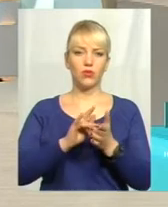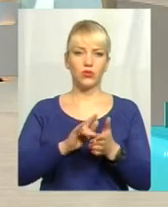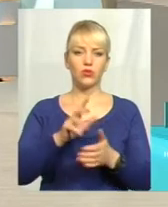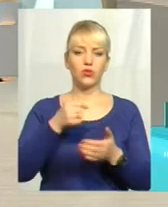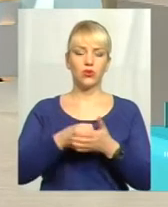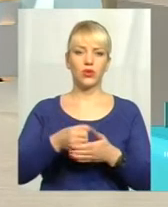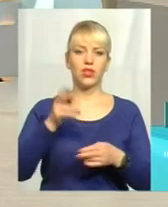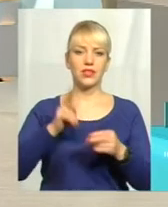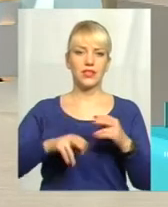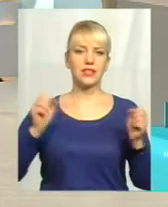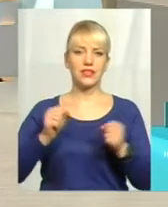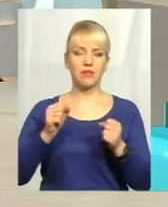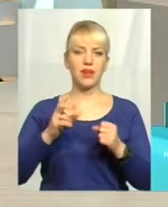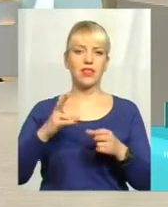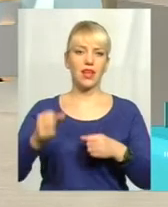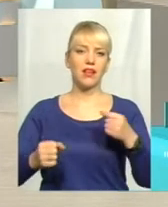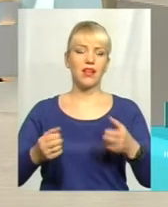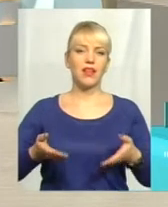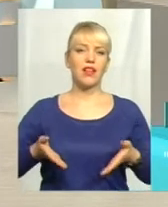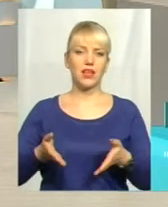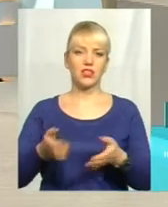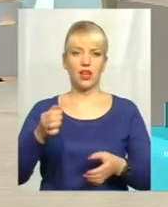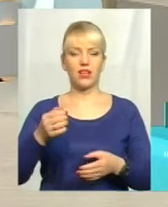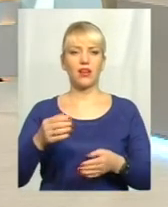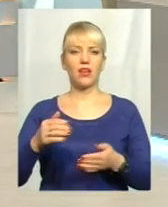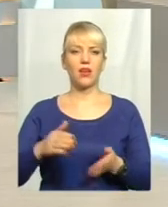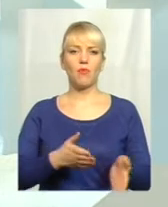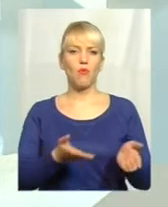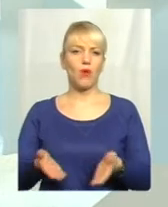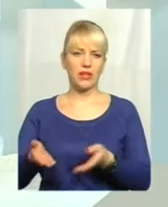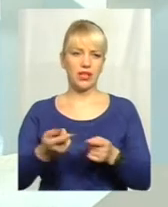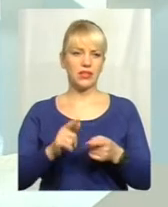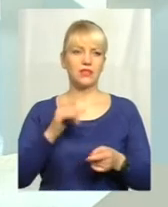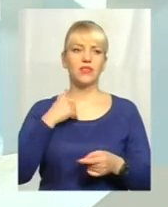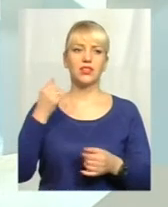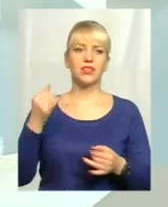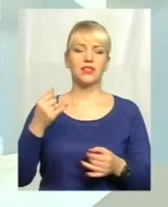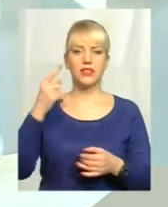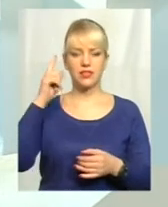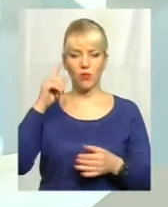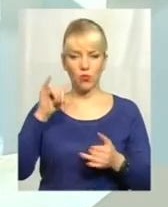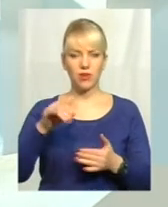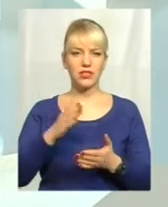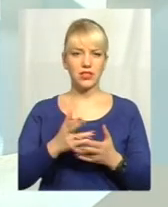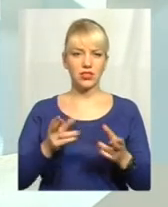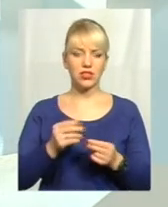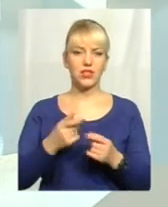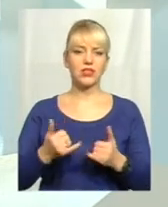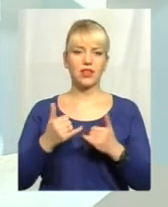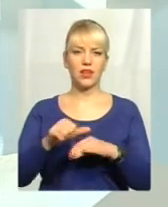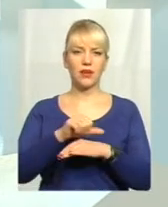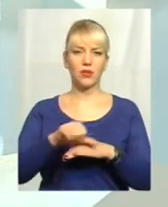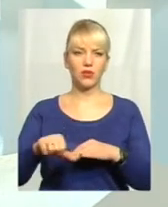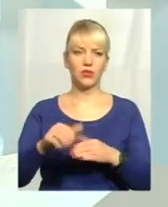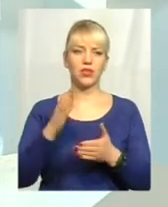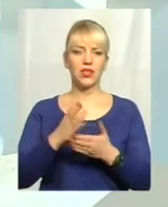покататись. Звичайно, шанс такий у вас є, абсолютно. Тому що, як ми знаємо, для перетину кордону достатньо